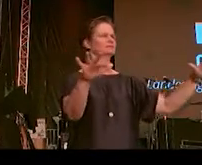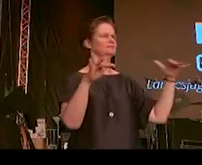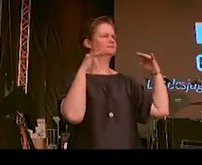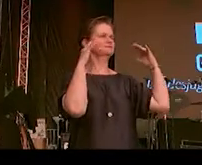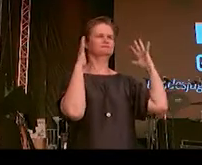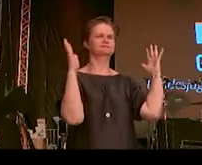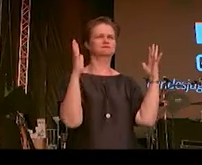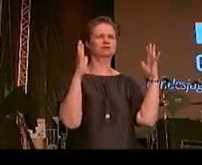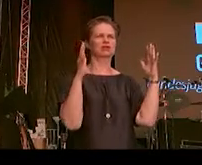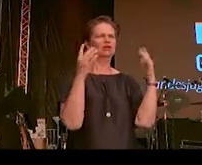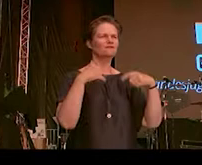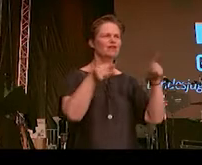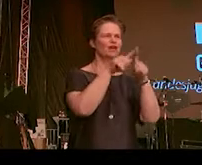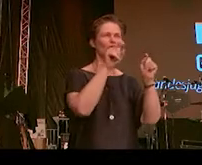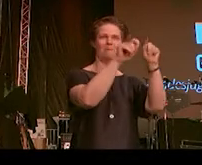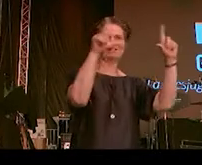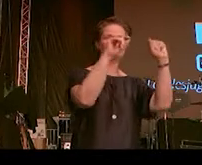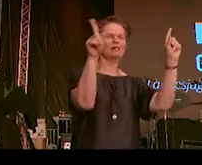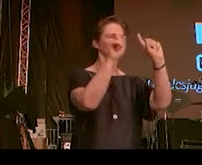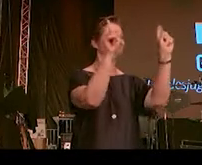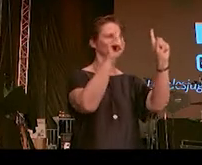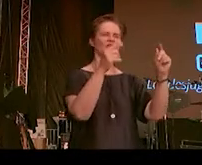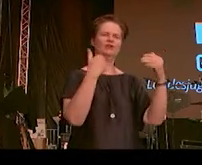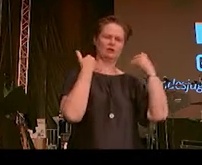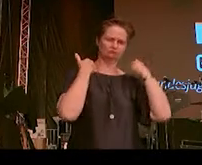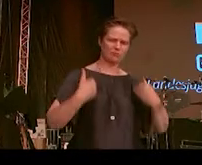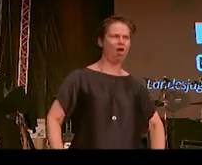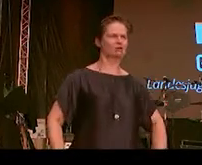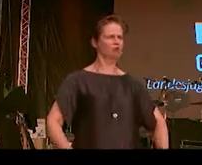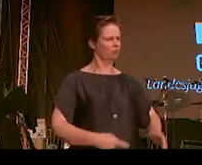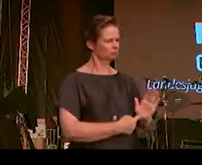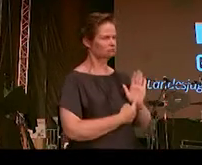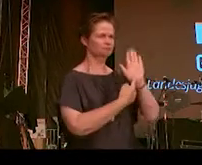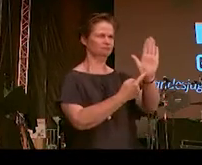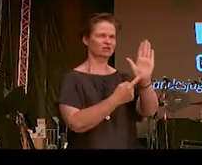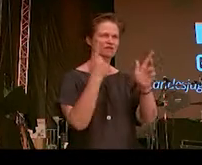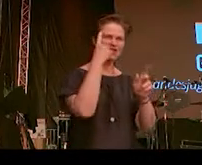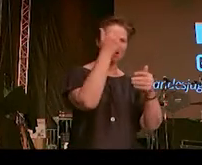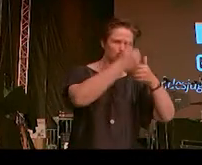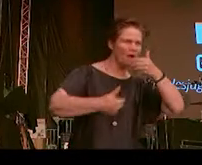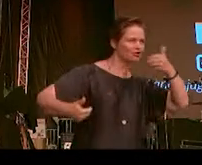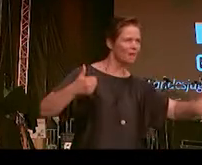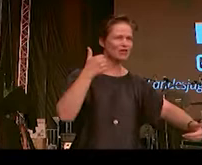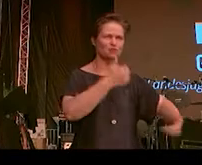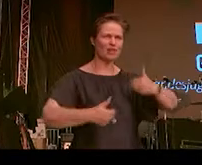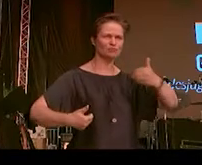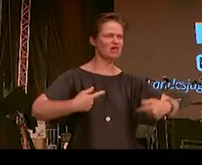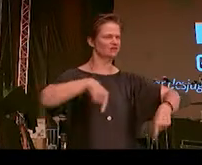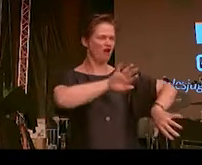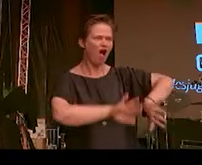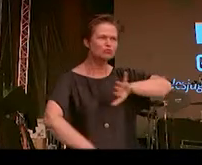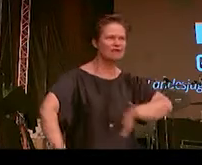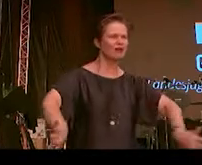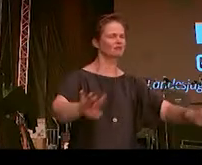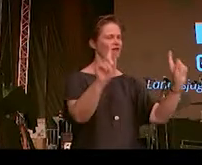transportieren. Wir lassen uns nicht spalten und wir bleiben zusammen. Von niemandem lassen wir uns auseinander bringen,